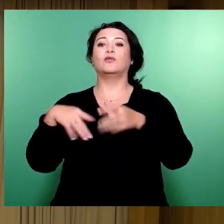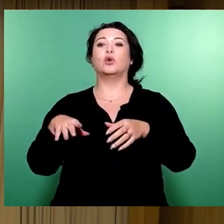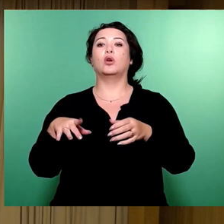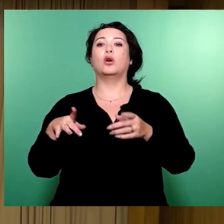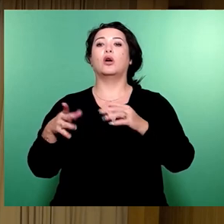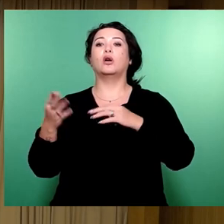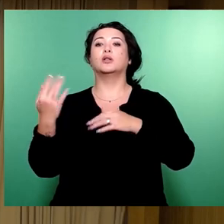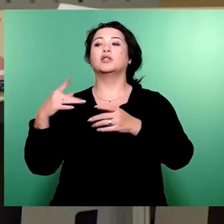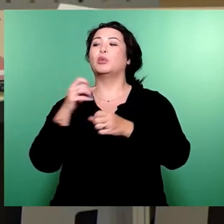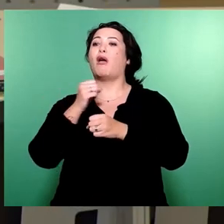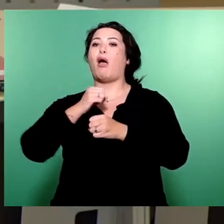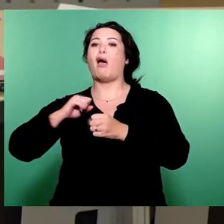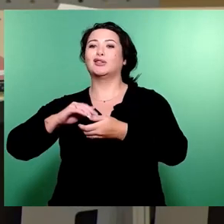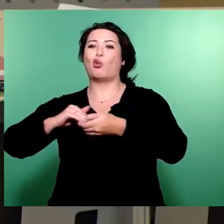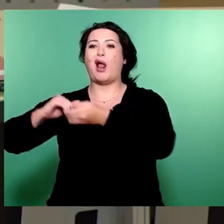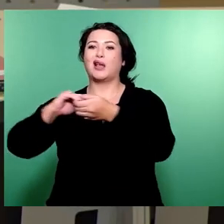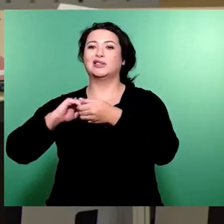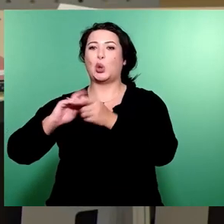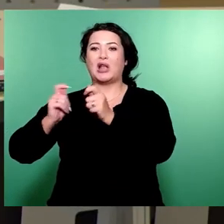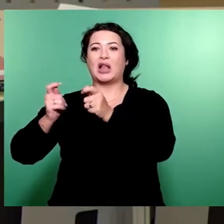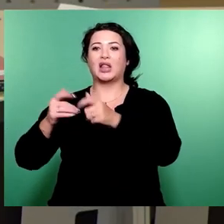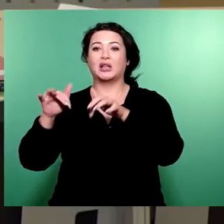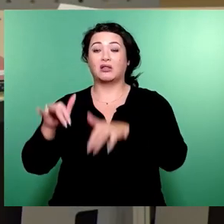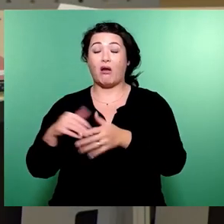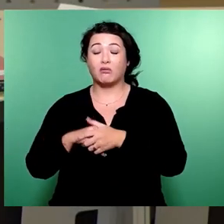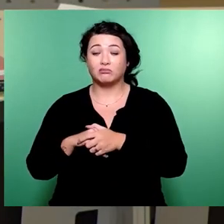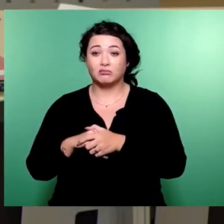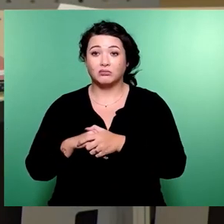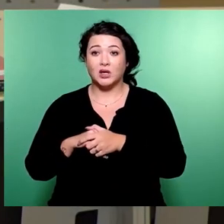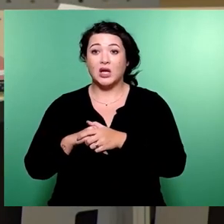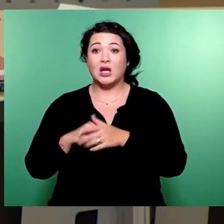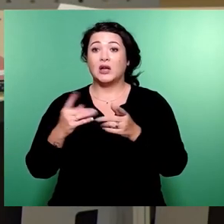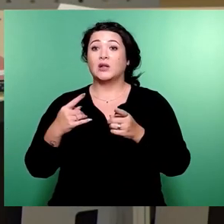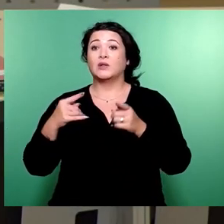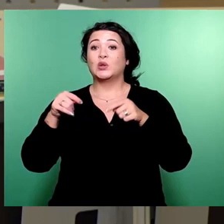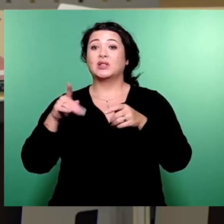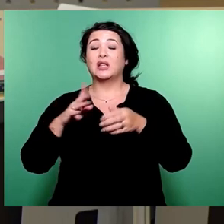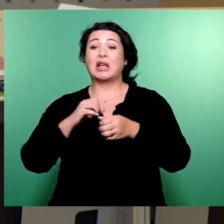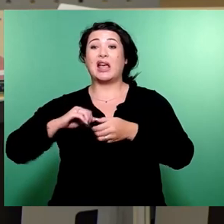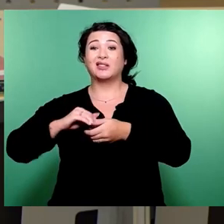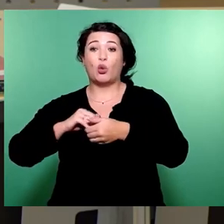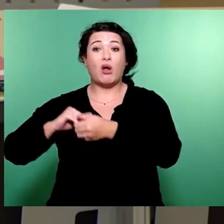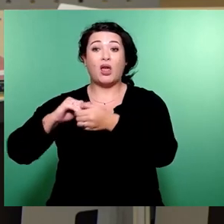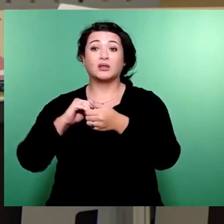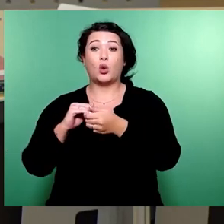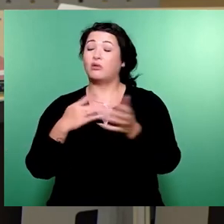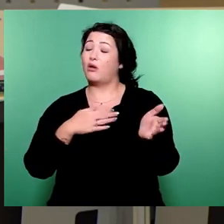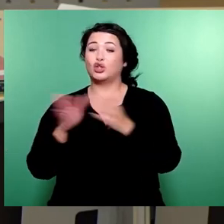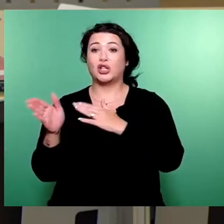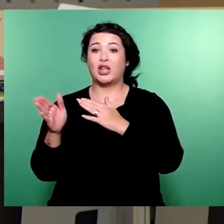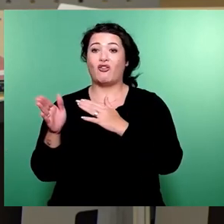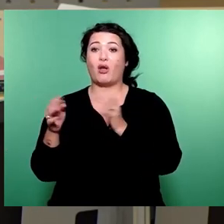-Koalition vor. Diese Gruselkoalition des kleinsten gemeinsamen Nenners scheitert an den strategischen